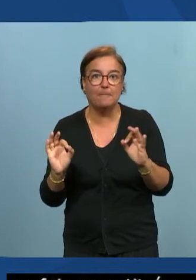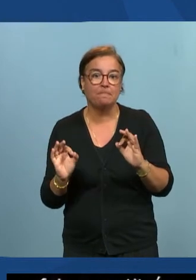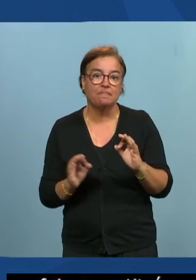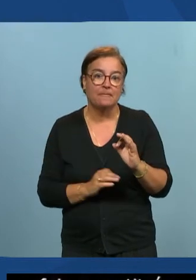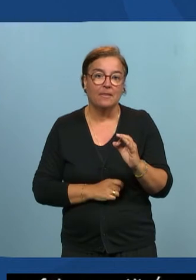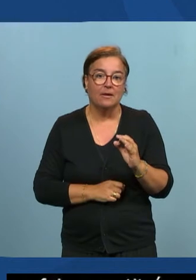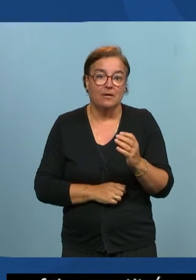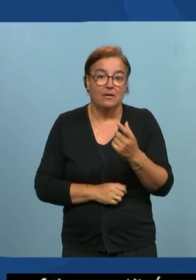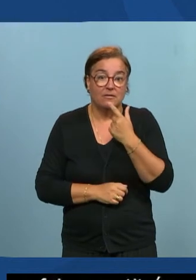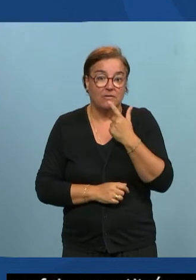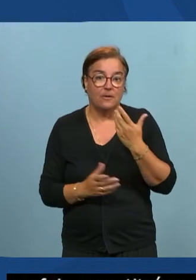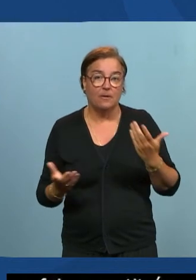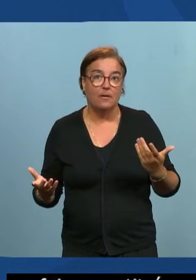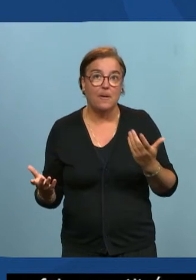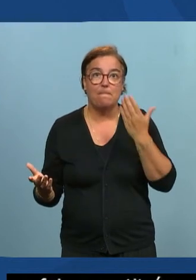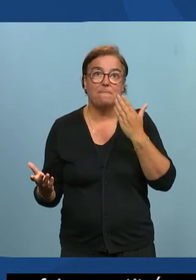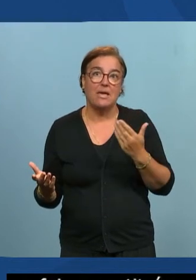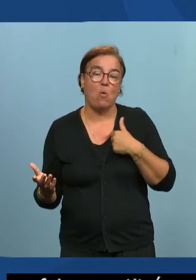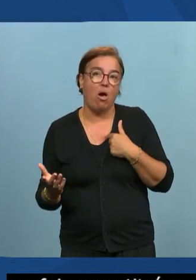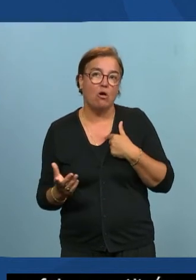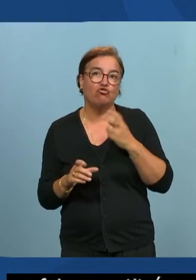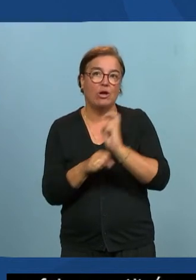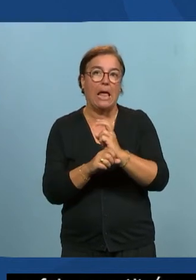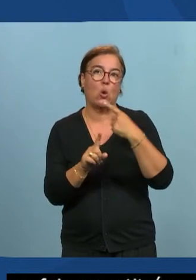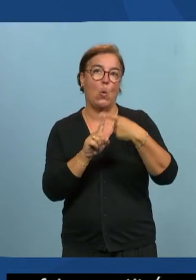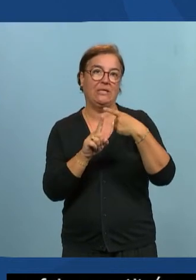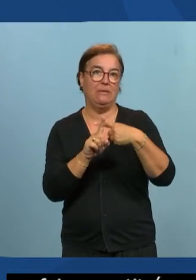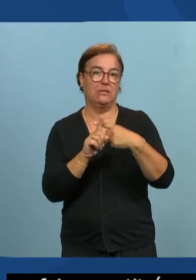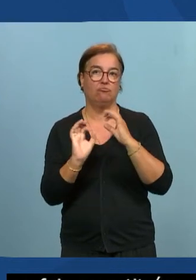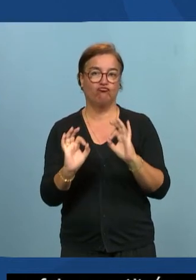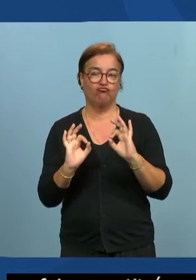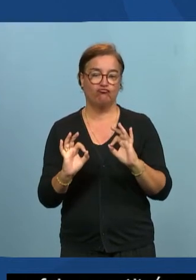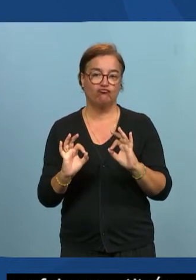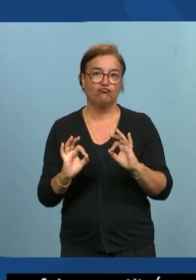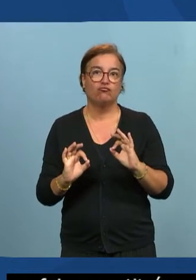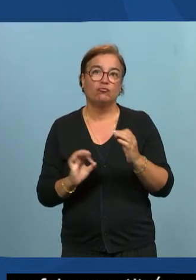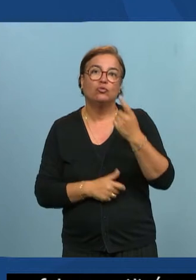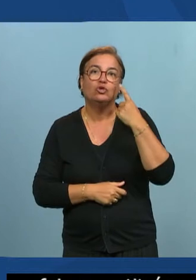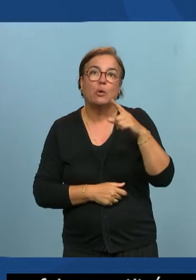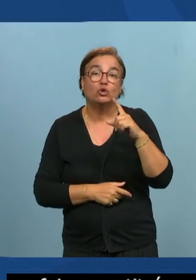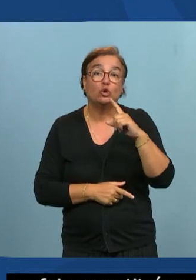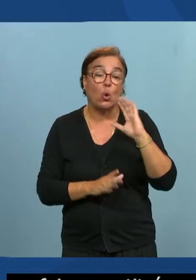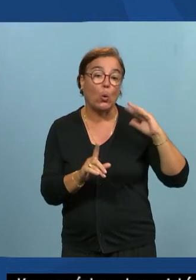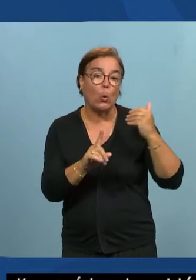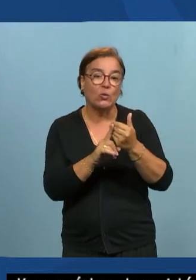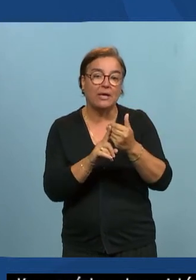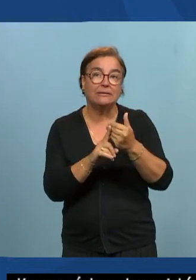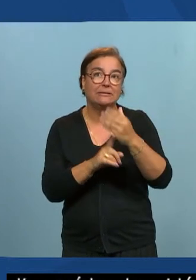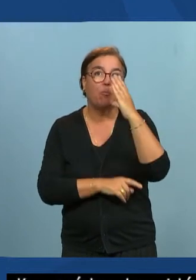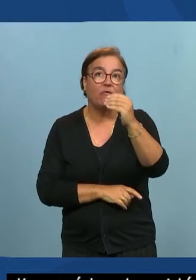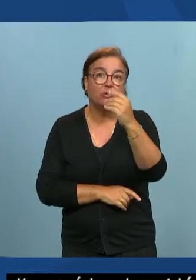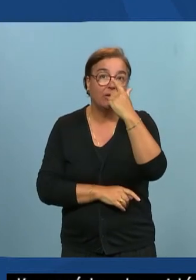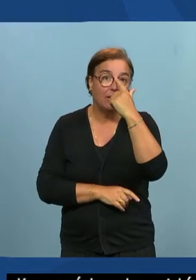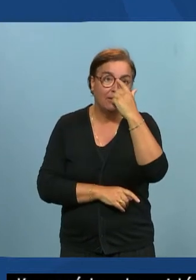peu mais je reste optimiste donc dans le test professionnel en vous donner des